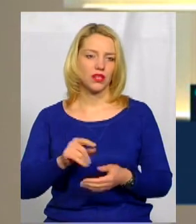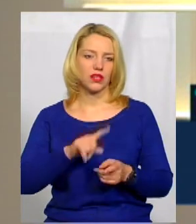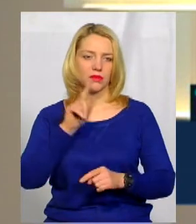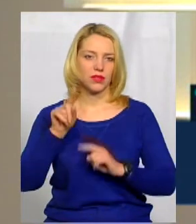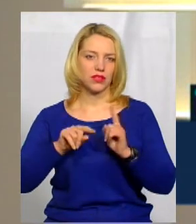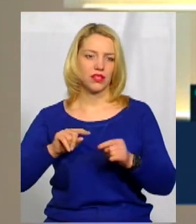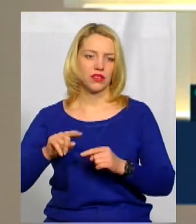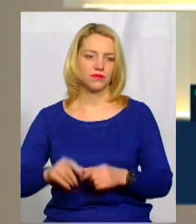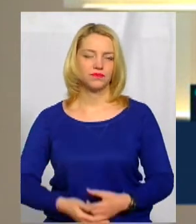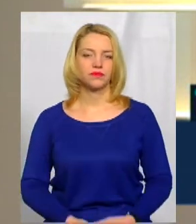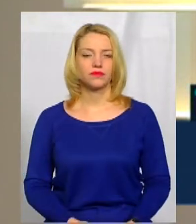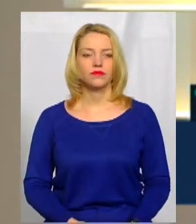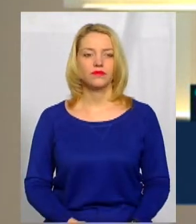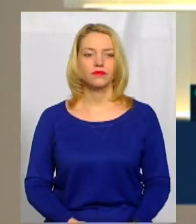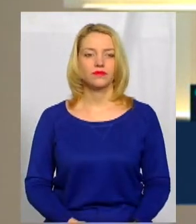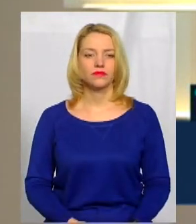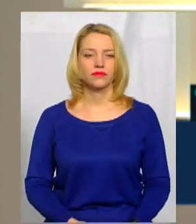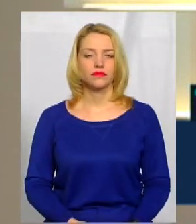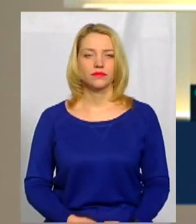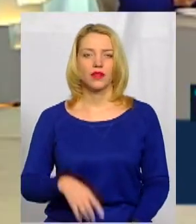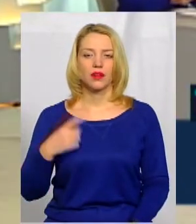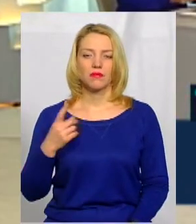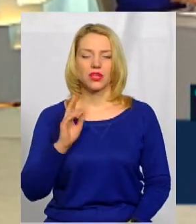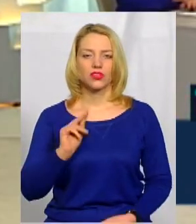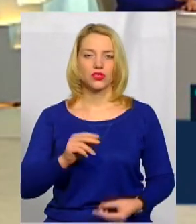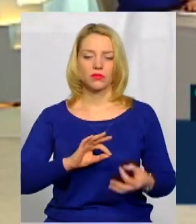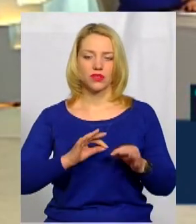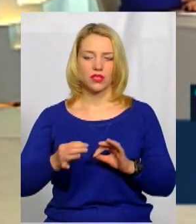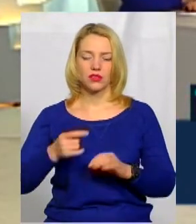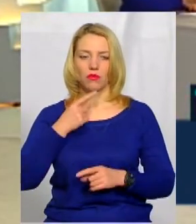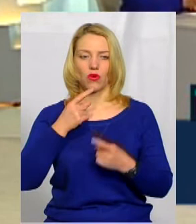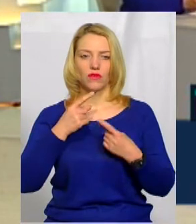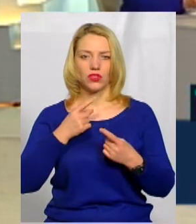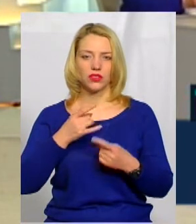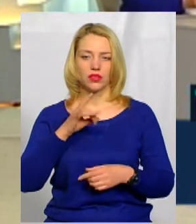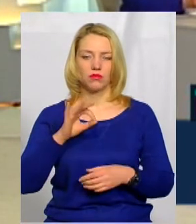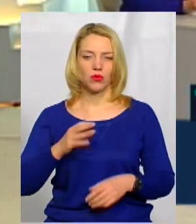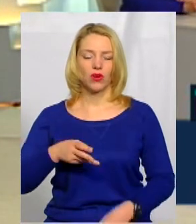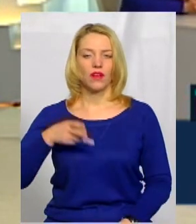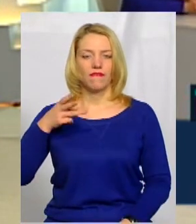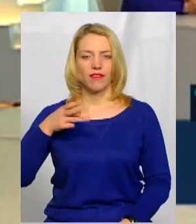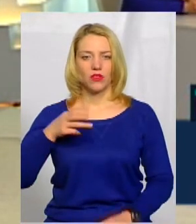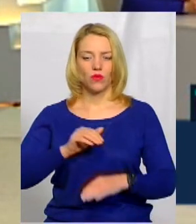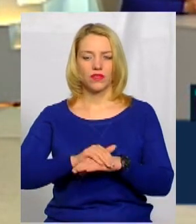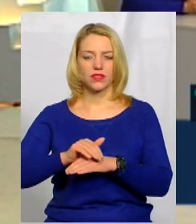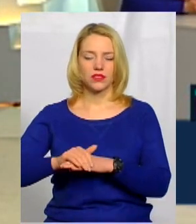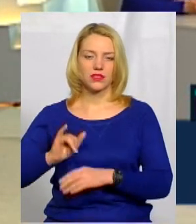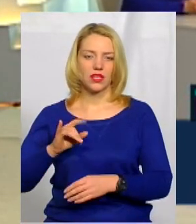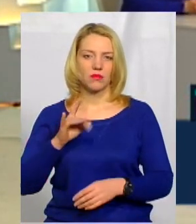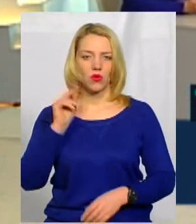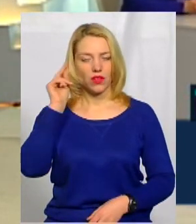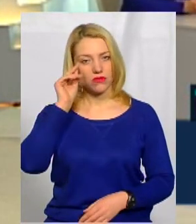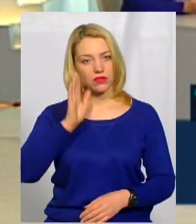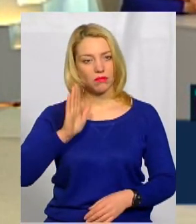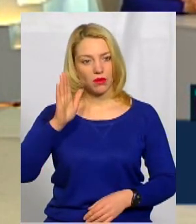запитання до наших спікерів. Перш ніж детальніше поговорити про відеофіксацію і про навчання